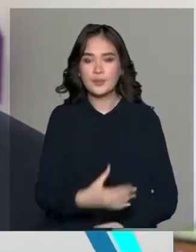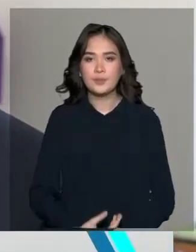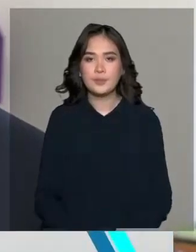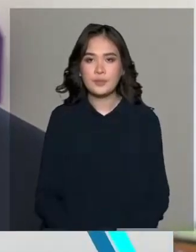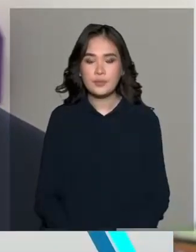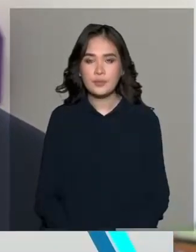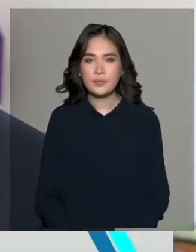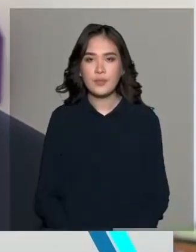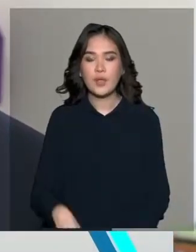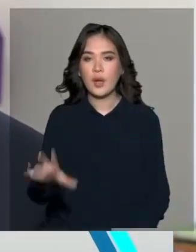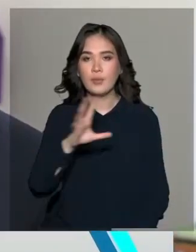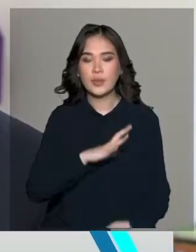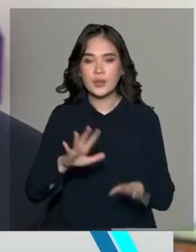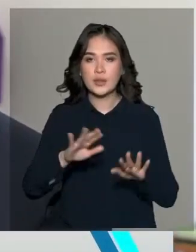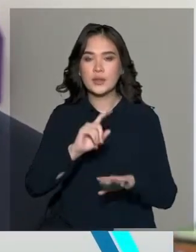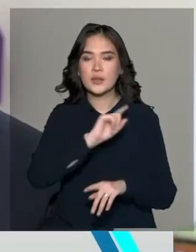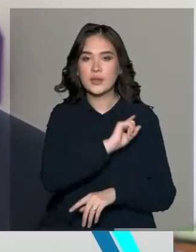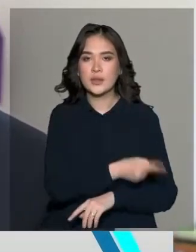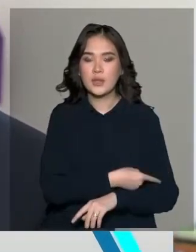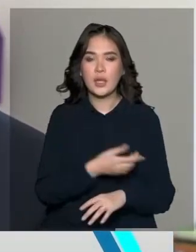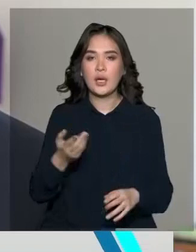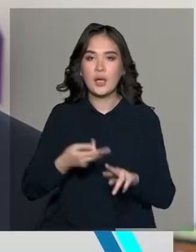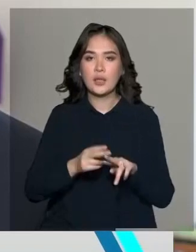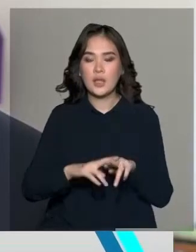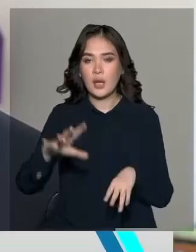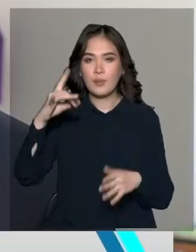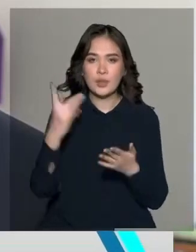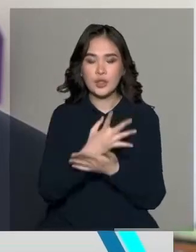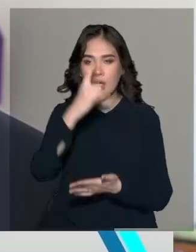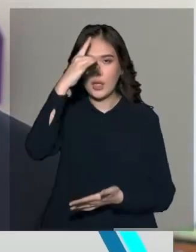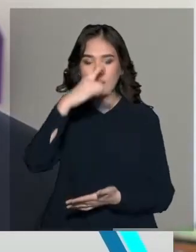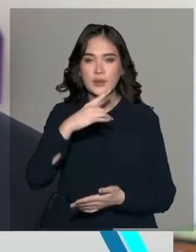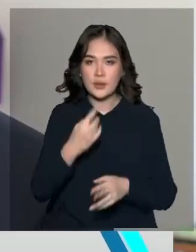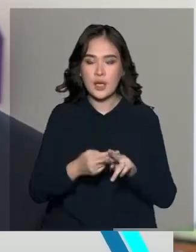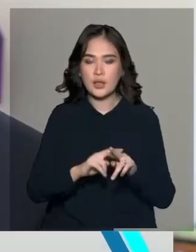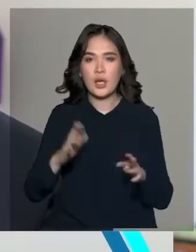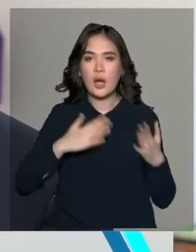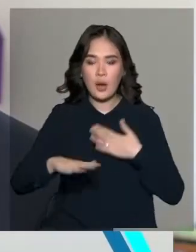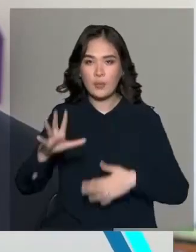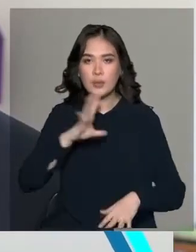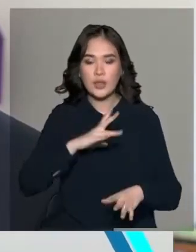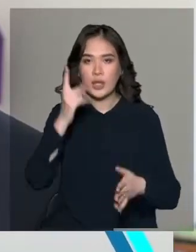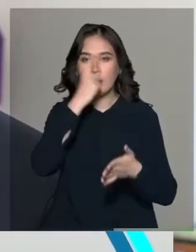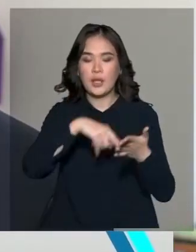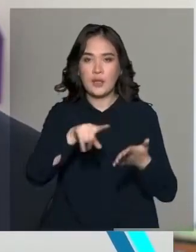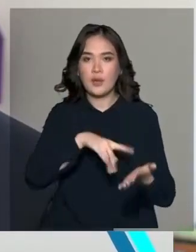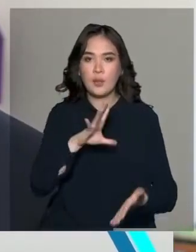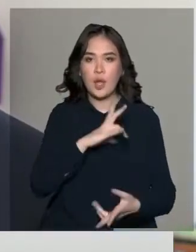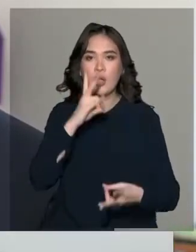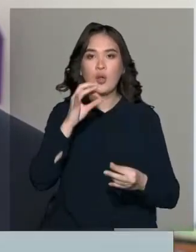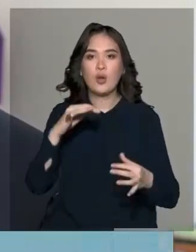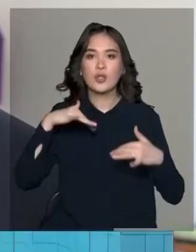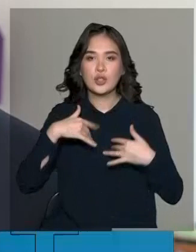Біз ол кезде қатты қуандық. Қазақстанда бірінші рет болғандықтан өзіміз сенбетік. Өкіншіке орай әрі қарай өт